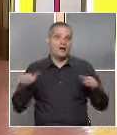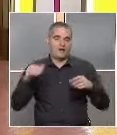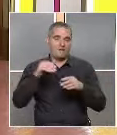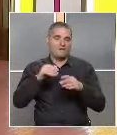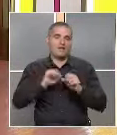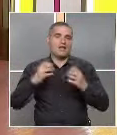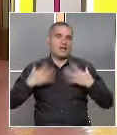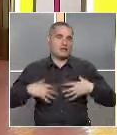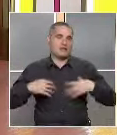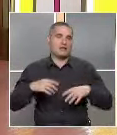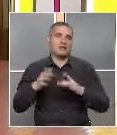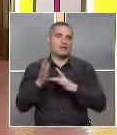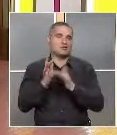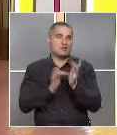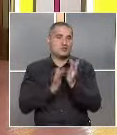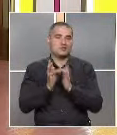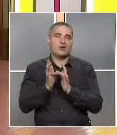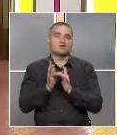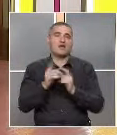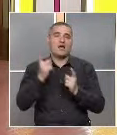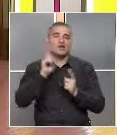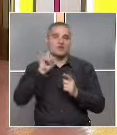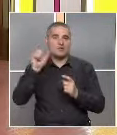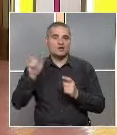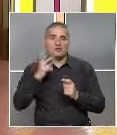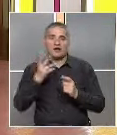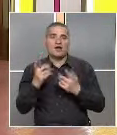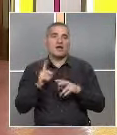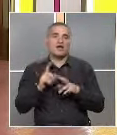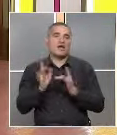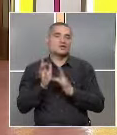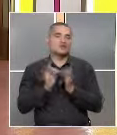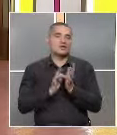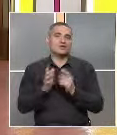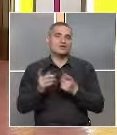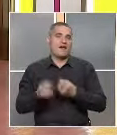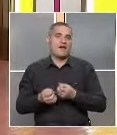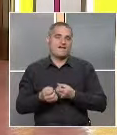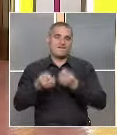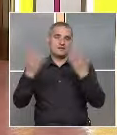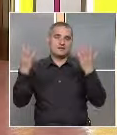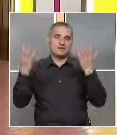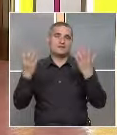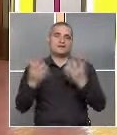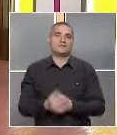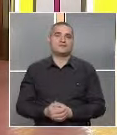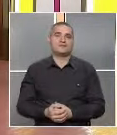дрехите на Исус. И един мъж видял Исус как възкръсва.